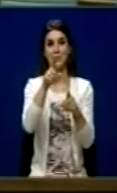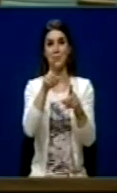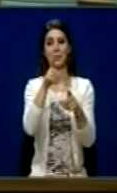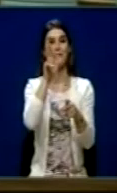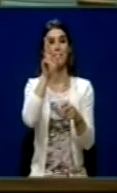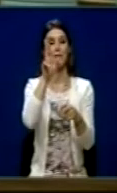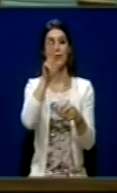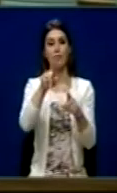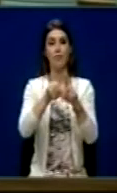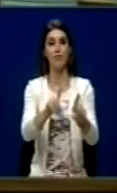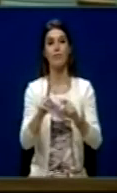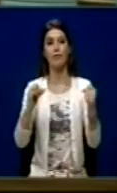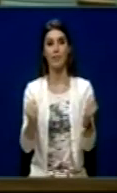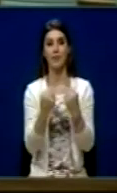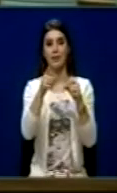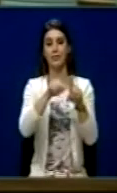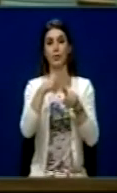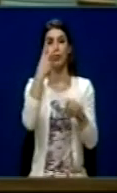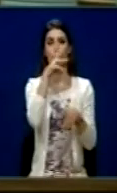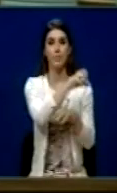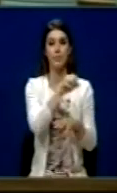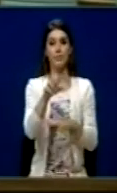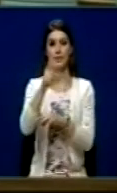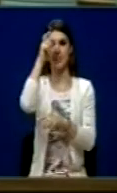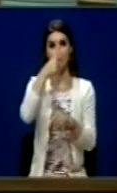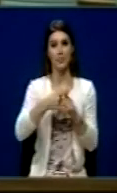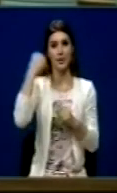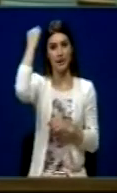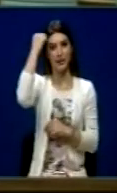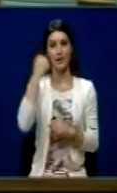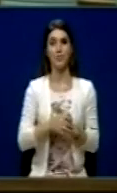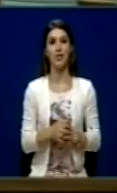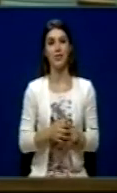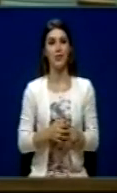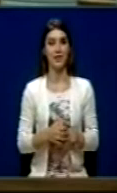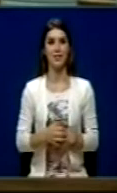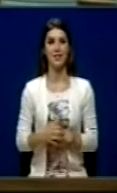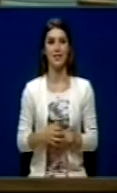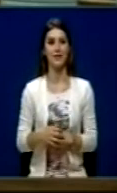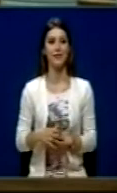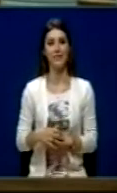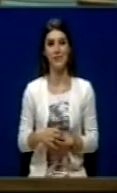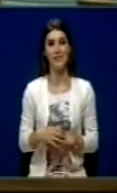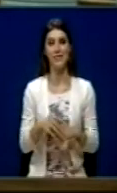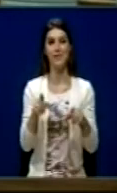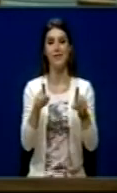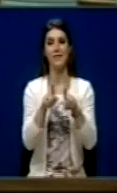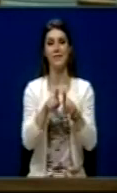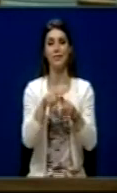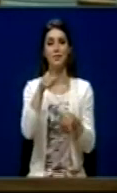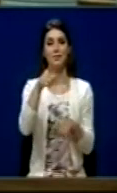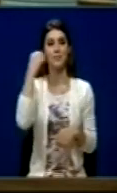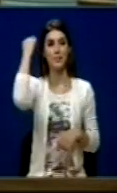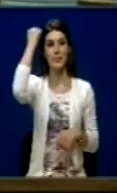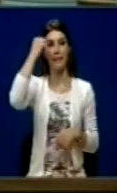situatë realisht të dy sovranitetin mi Kosovën, Pra të Sërbis dhe të një pjese në nësërvanitet në Kosovës. Dhe pas taj të nga thuhet ja që Kosovëa nuk